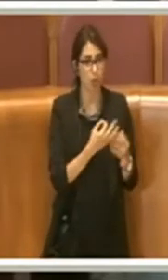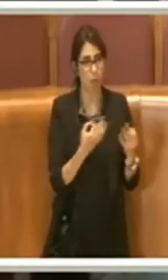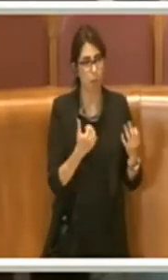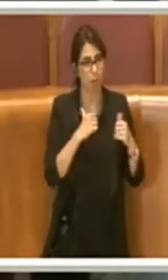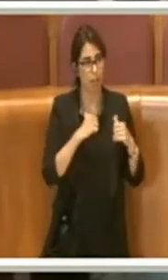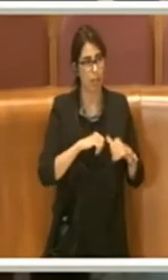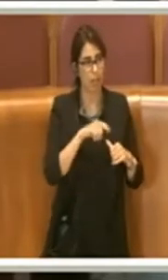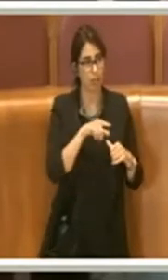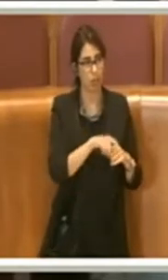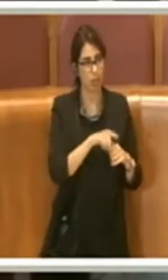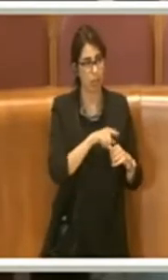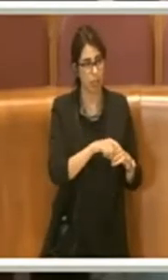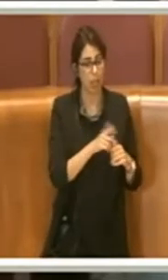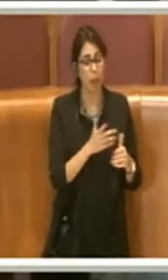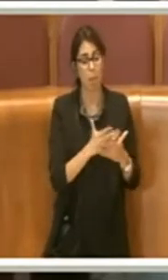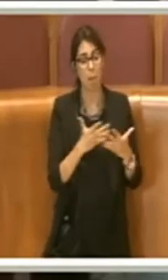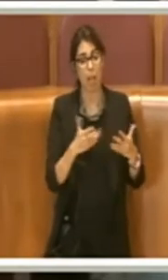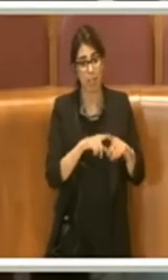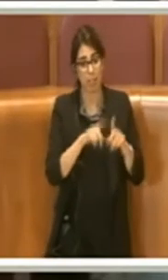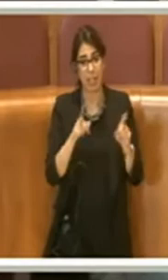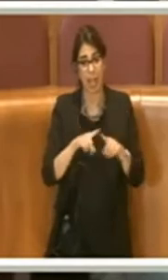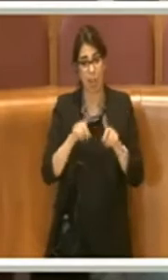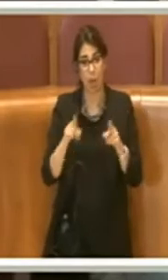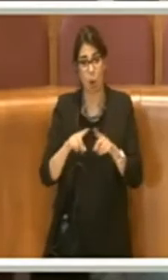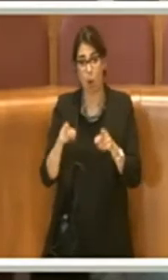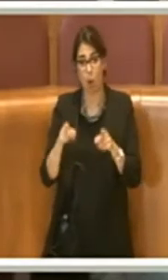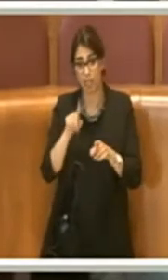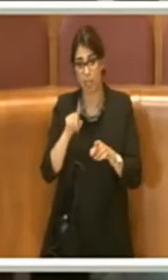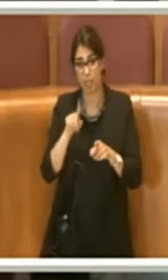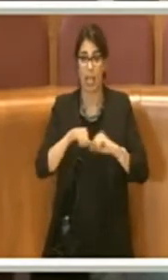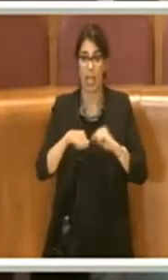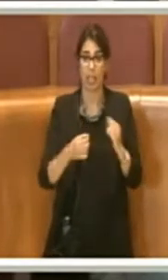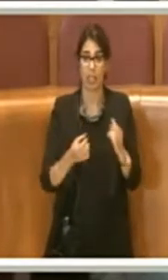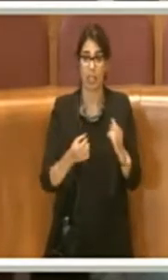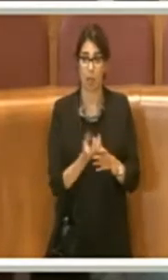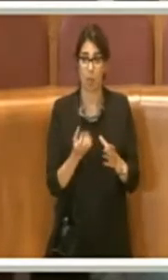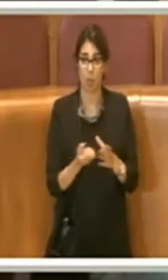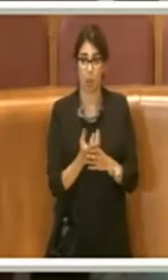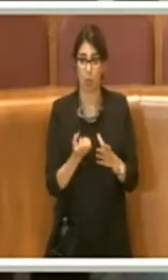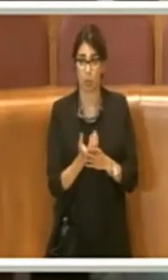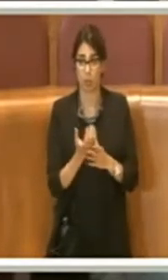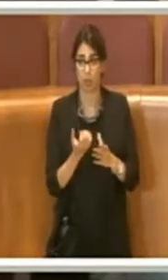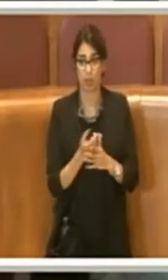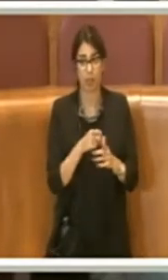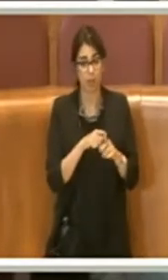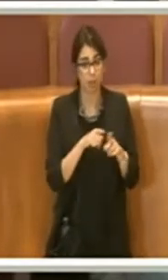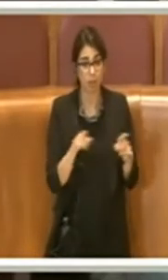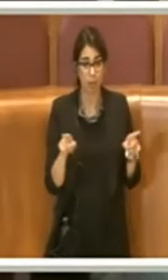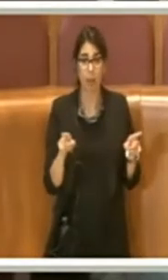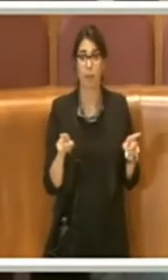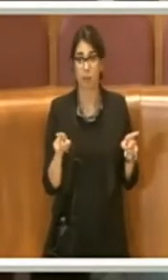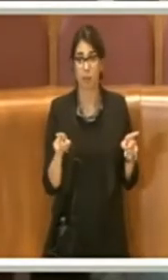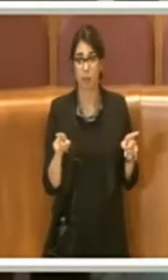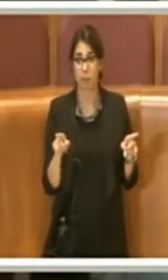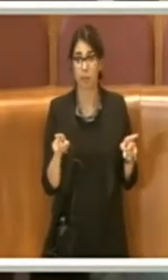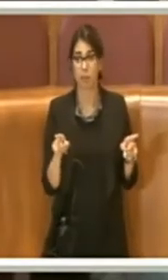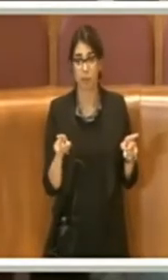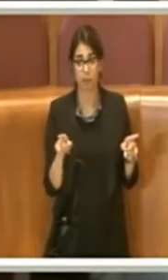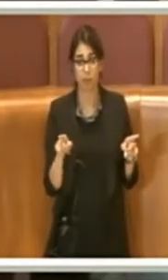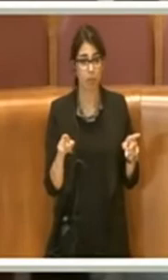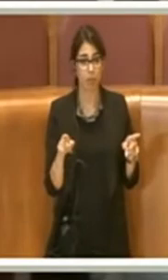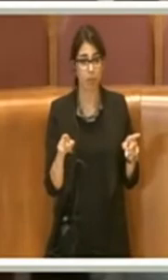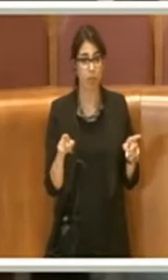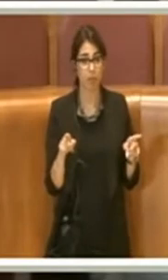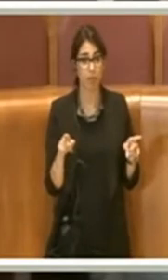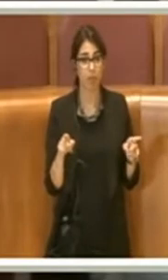produttive, a vedere la loro azione limitata